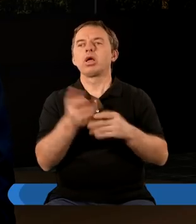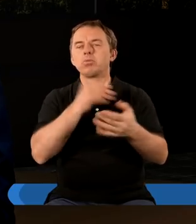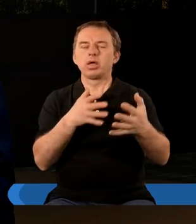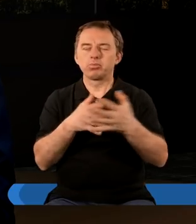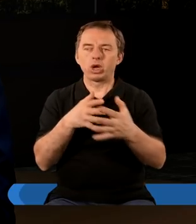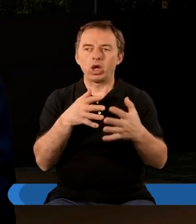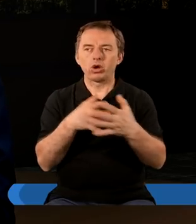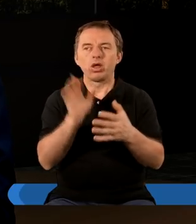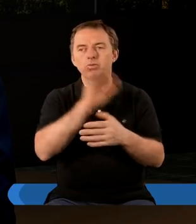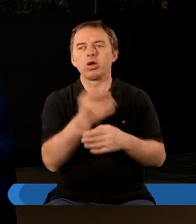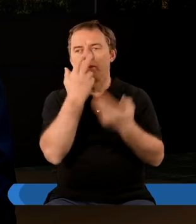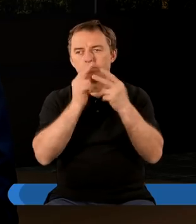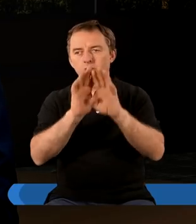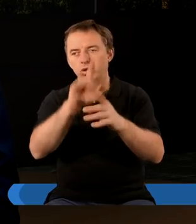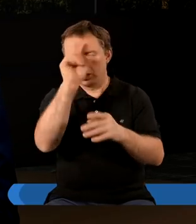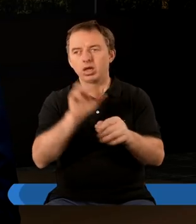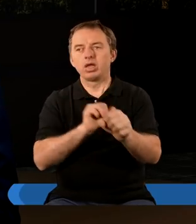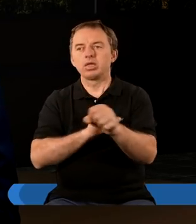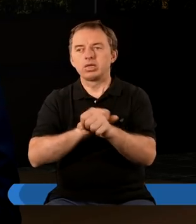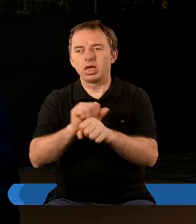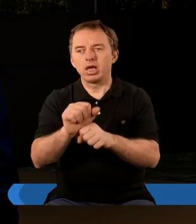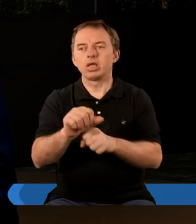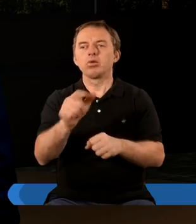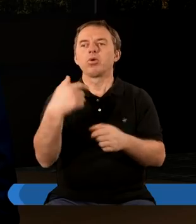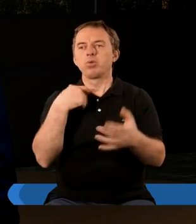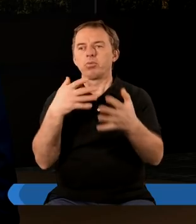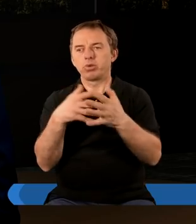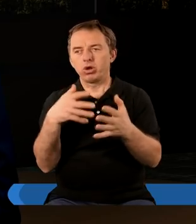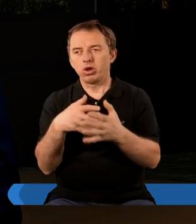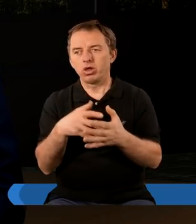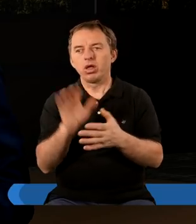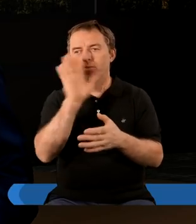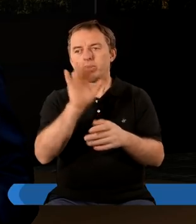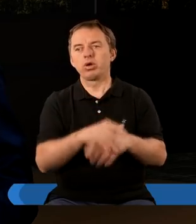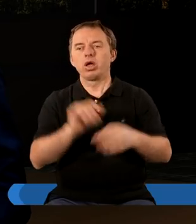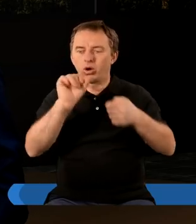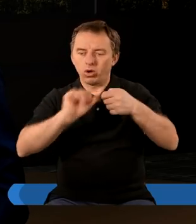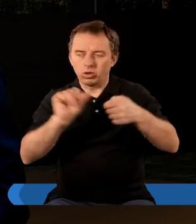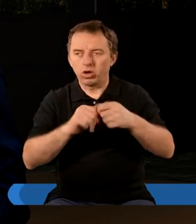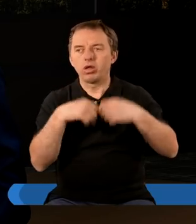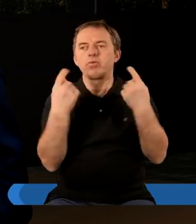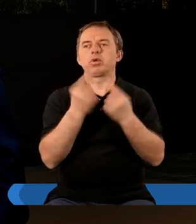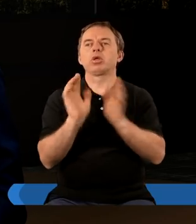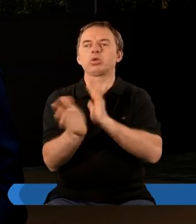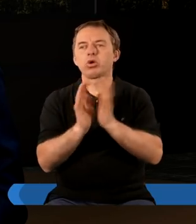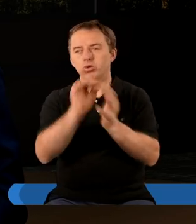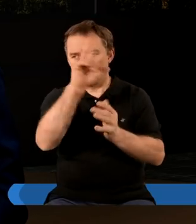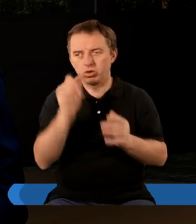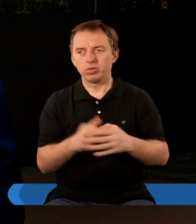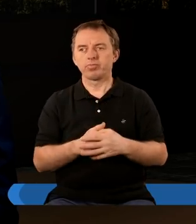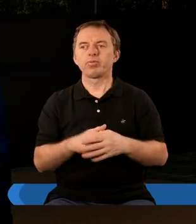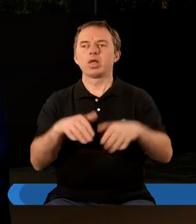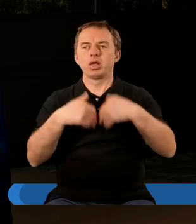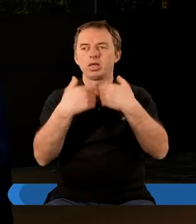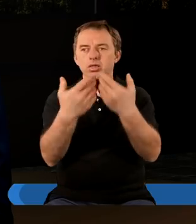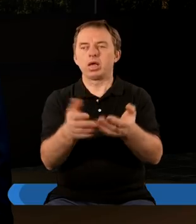Przez proroctwo Pan Bóg pokazywał ludowi, że jest z nim. Kiedy było proroctwo, znaczy Pan Bóg kontroluje sytuację, Bóg troszczy się o swój lud